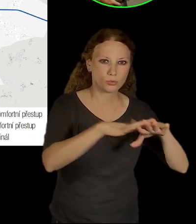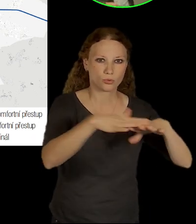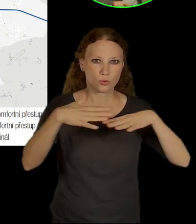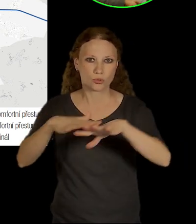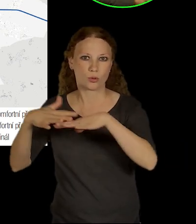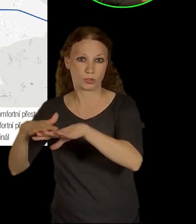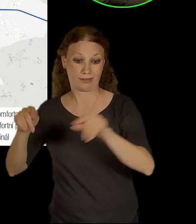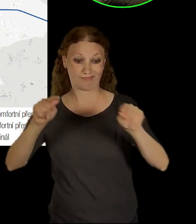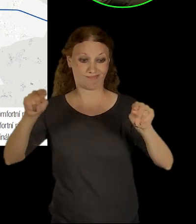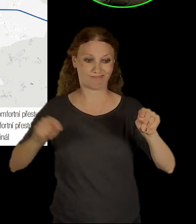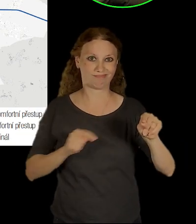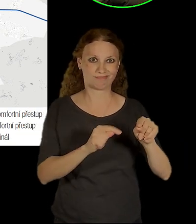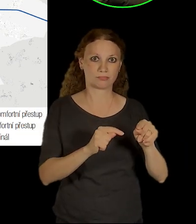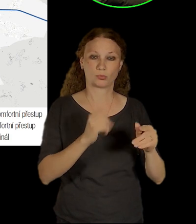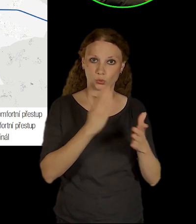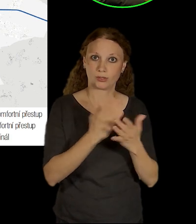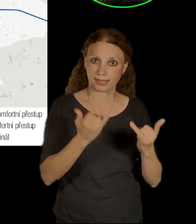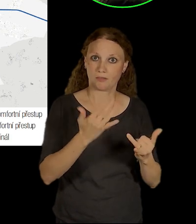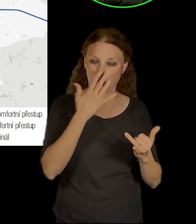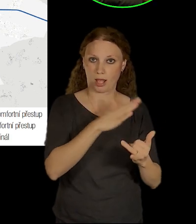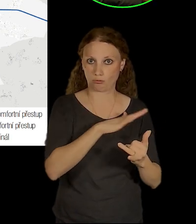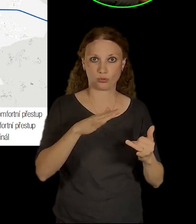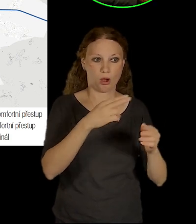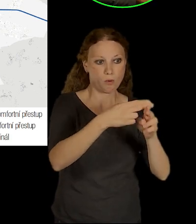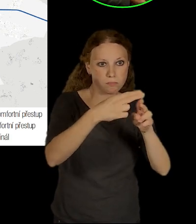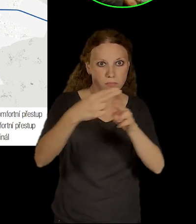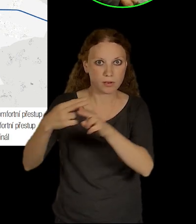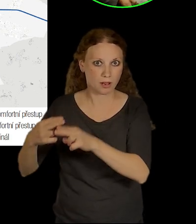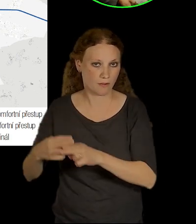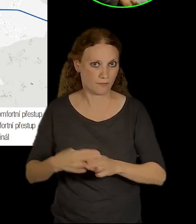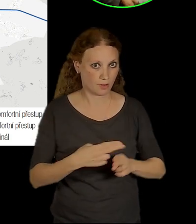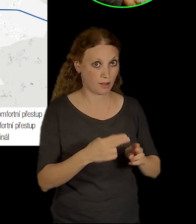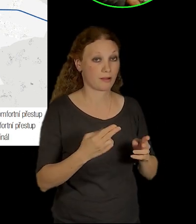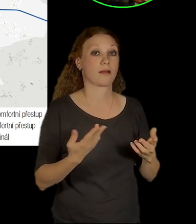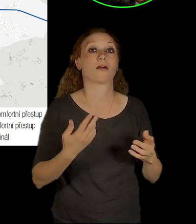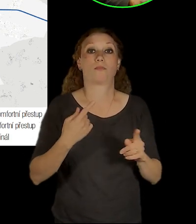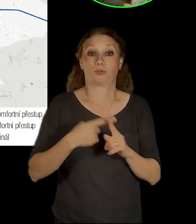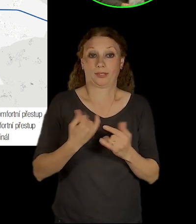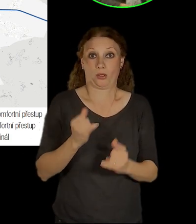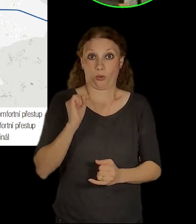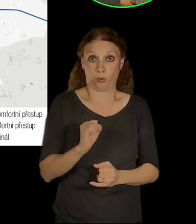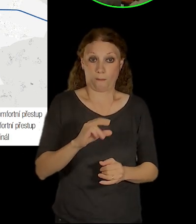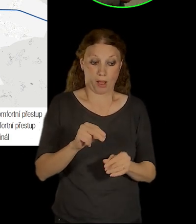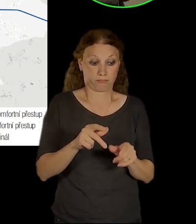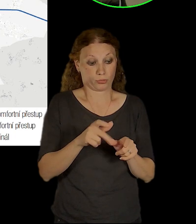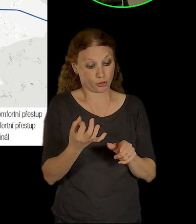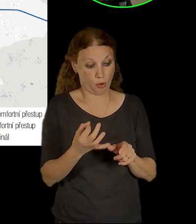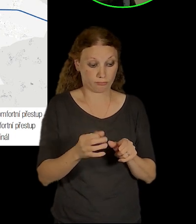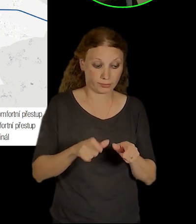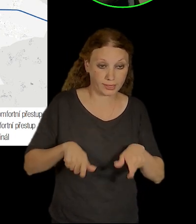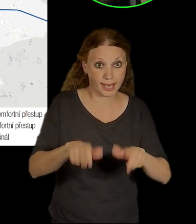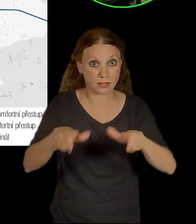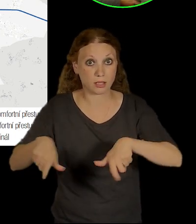A stejně tak vlastně na těch stávajících trasách postupně vznikají nová a nová propojení. Zmíním právě